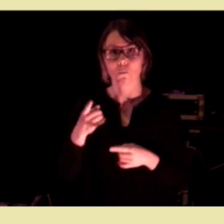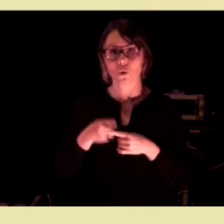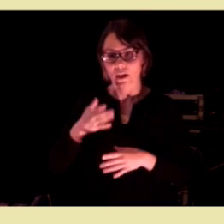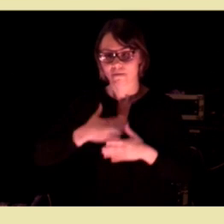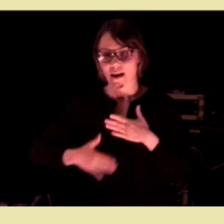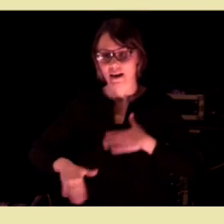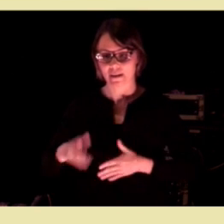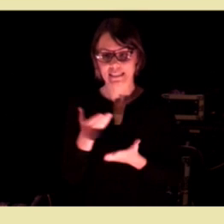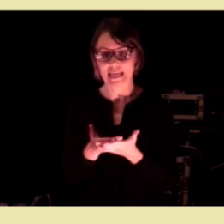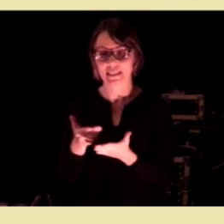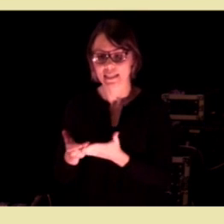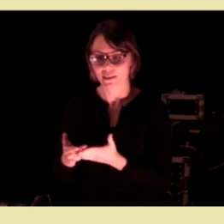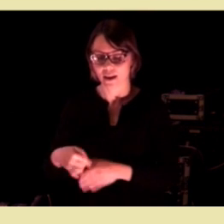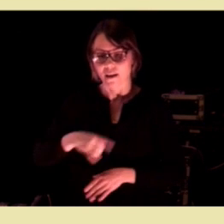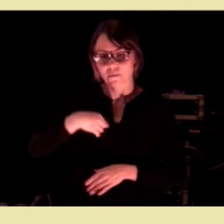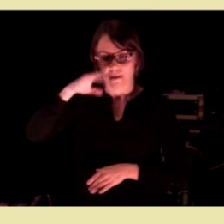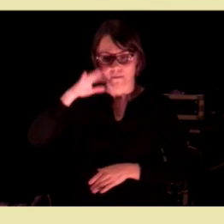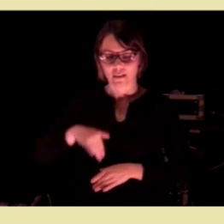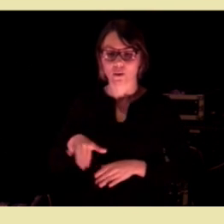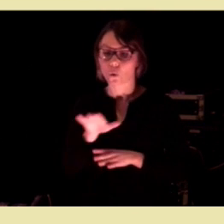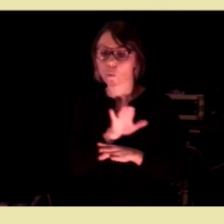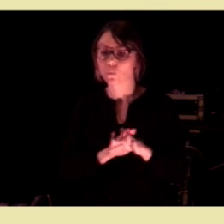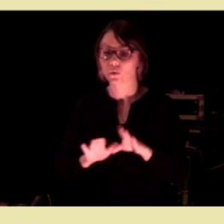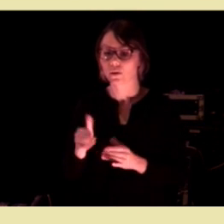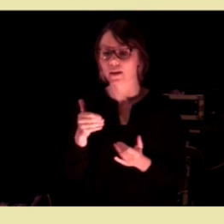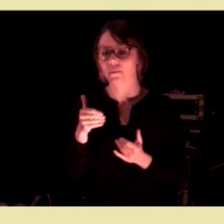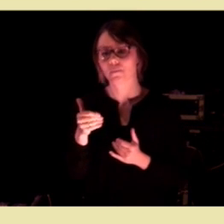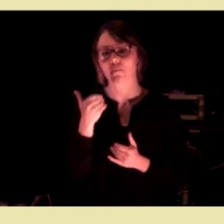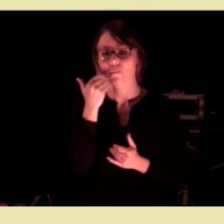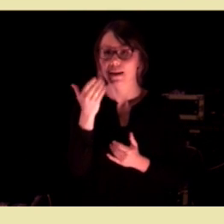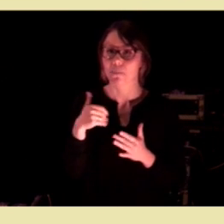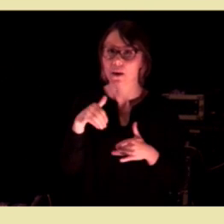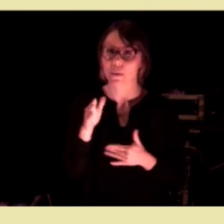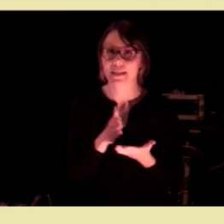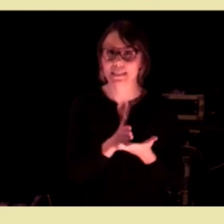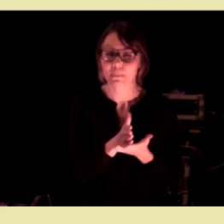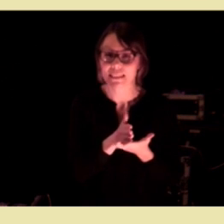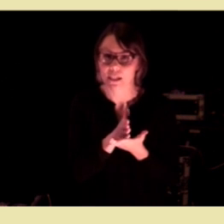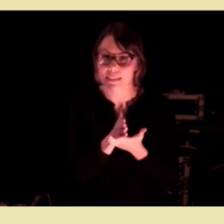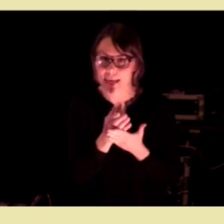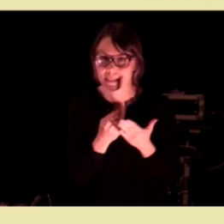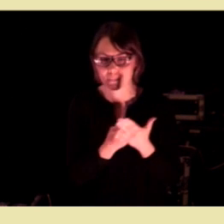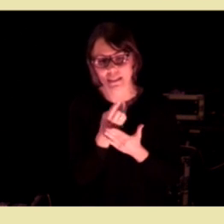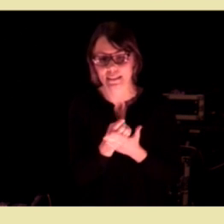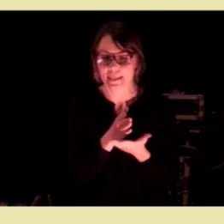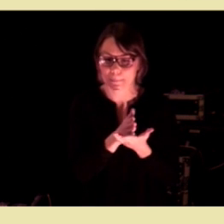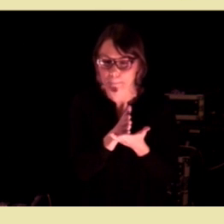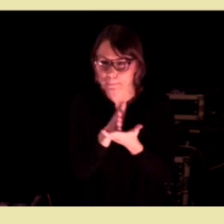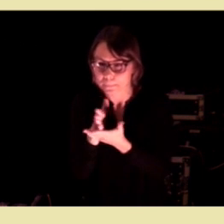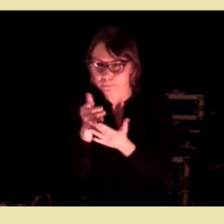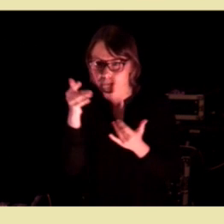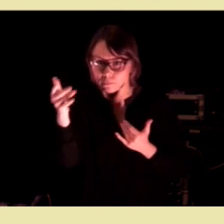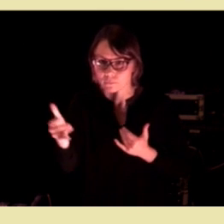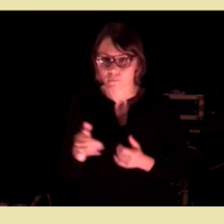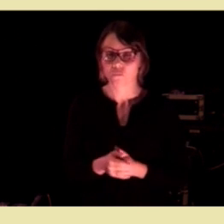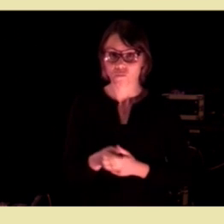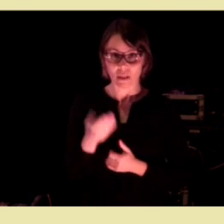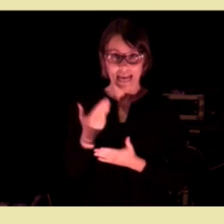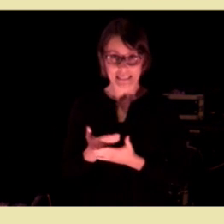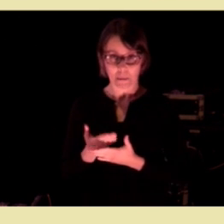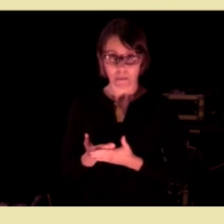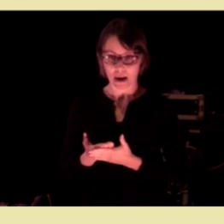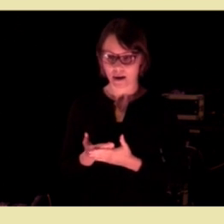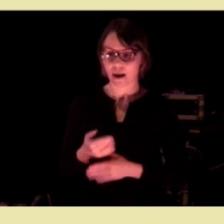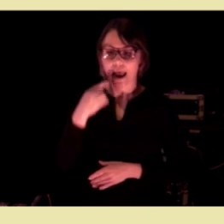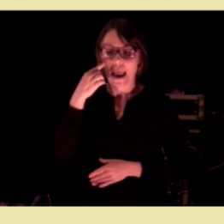velferdstjenestene. Vi vet at omsorgen blir mer og mer spesialisert. Bare for å ta et eksempel,